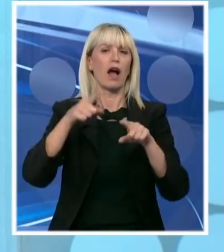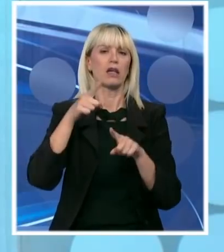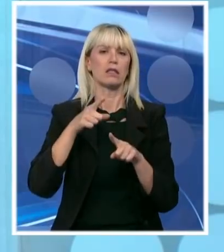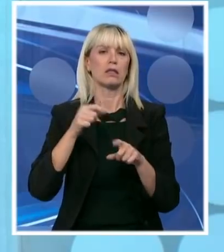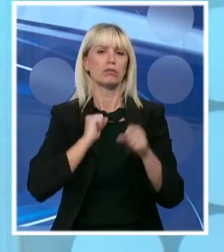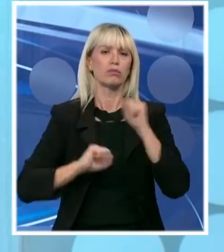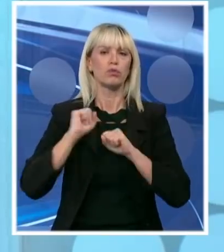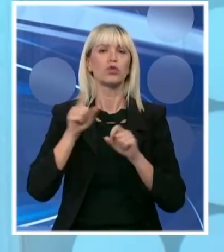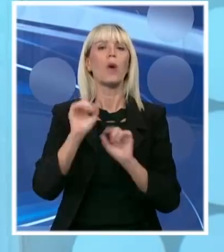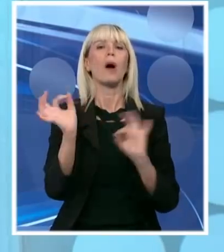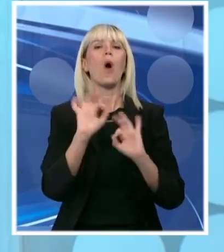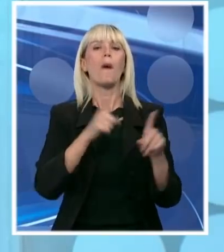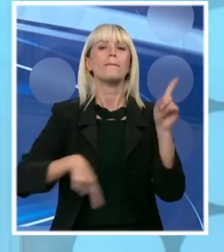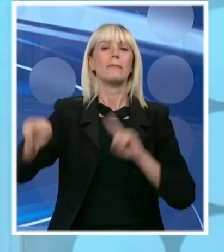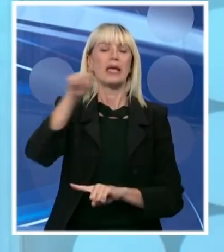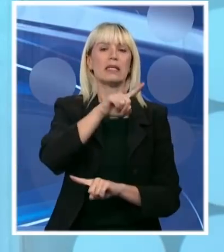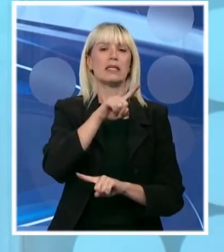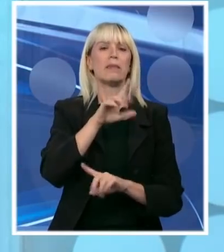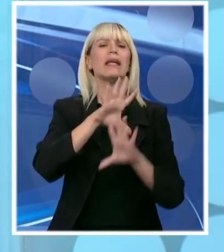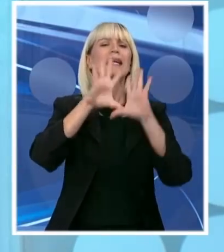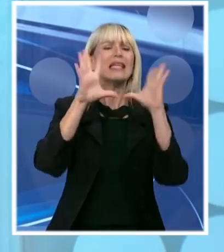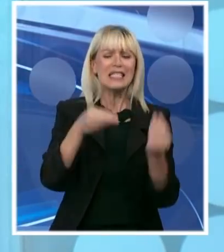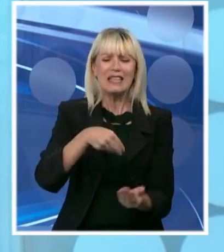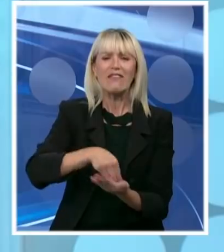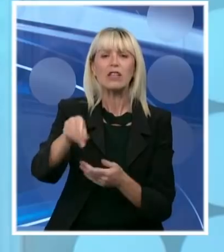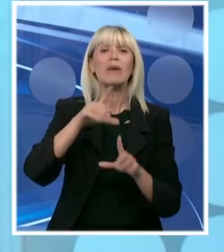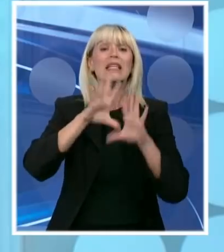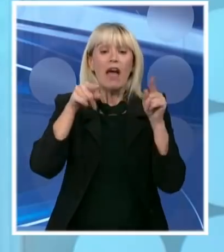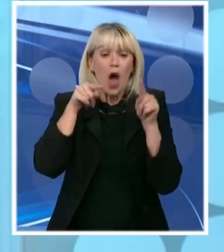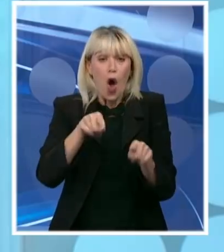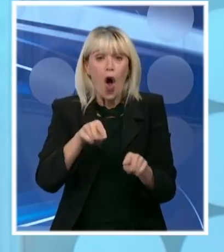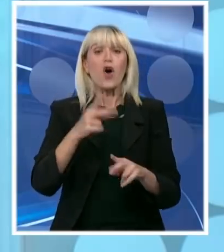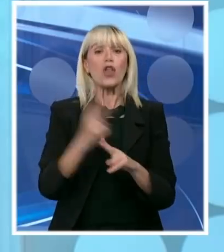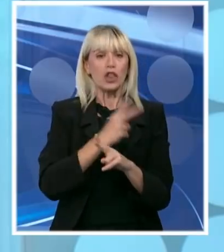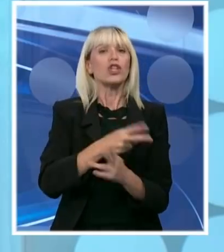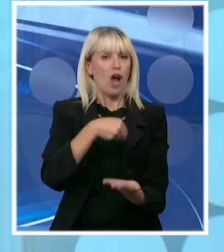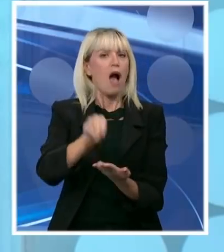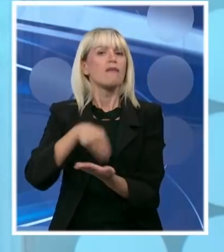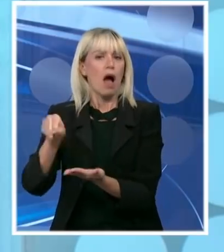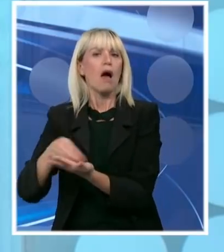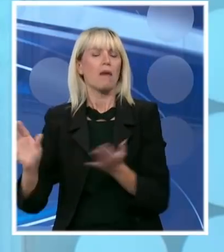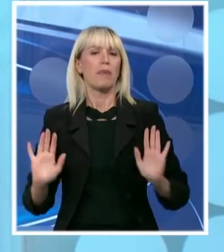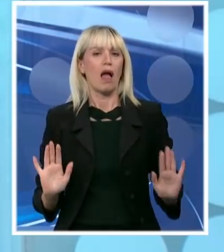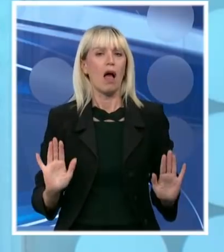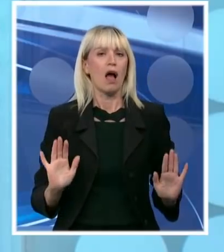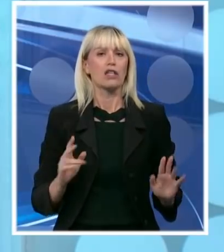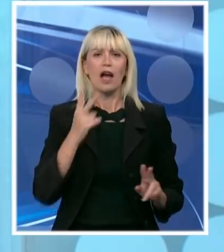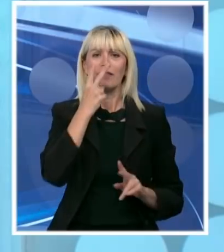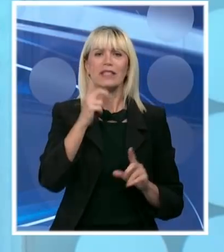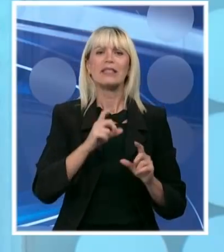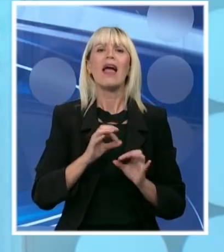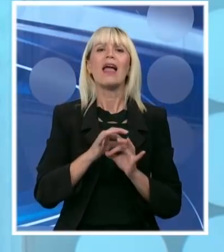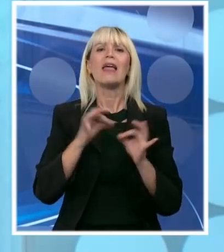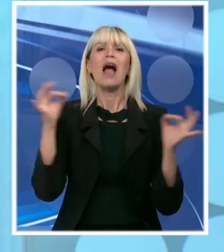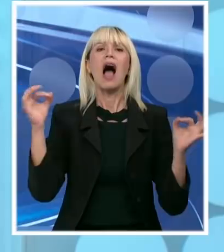narodu. I sve ćemo to da platimo. I sve ovo mi plaćamo. Sve ovo državo ume da plati. Videli ste kako skače javni dug svima